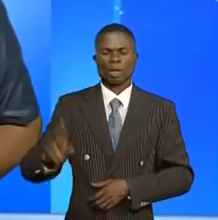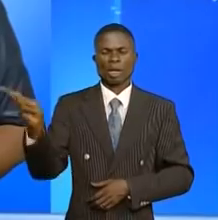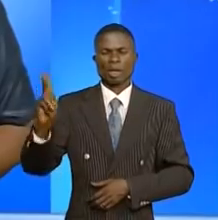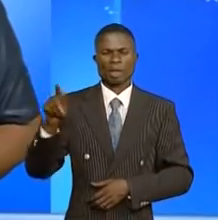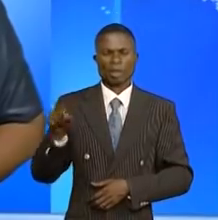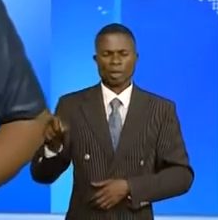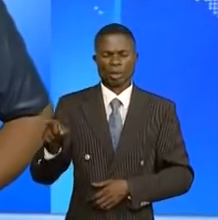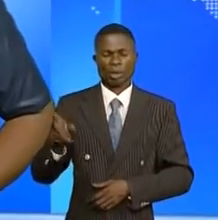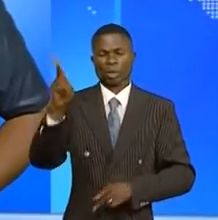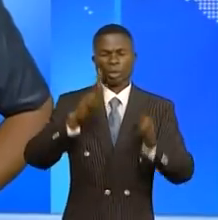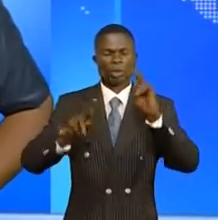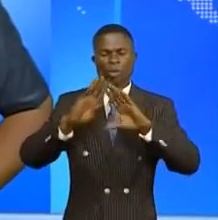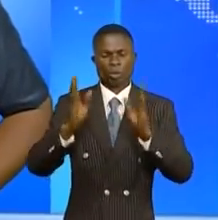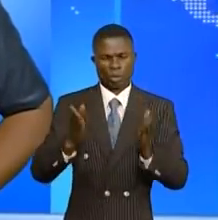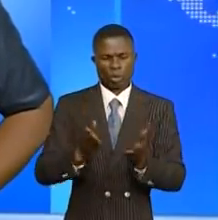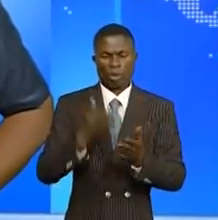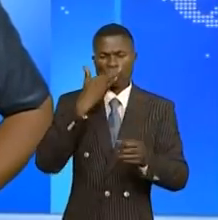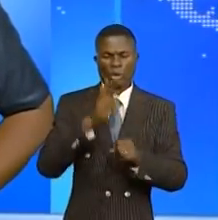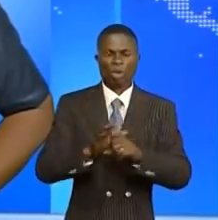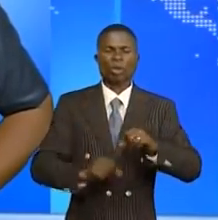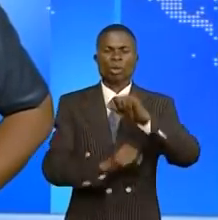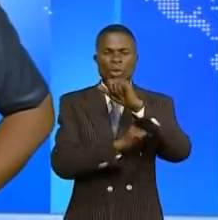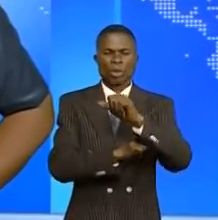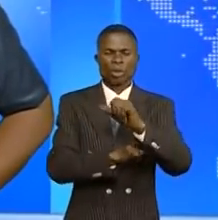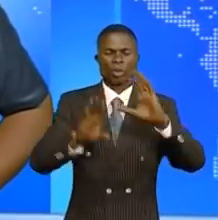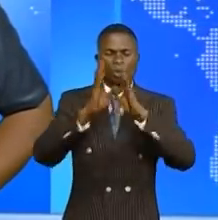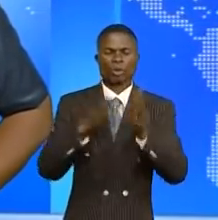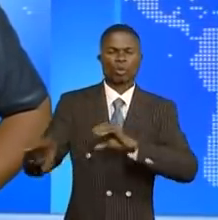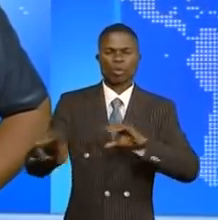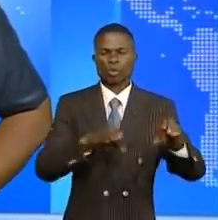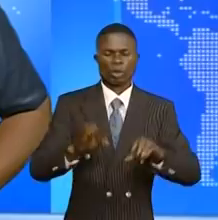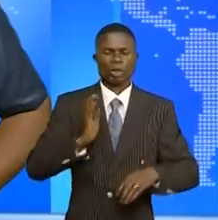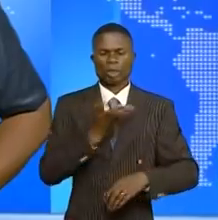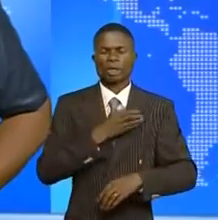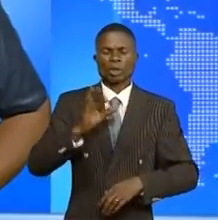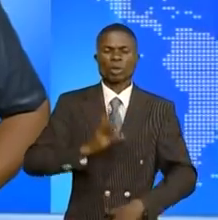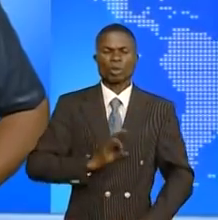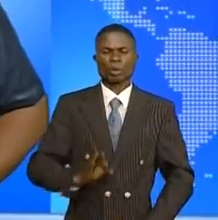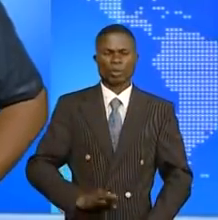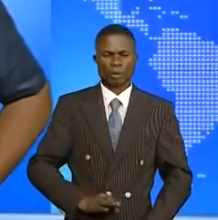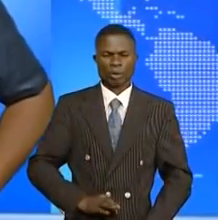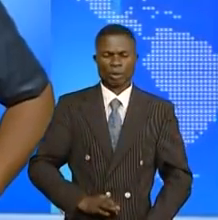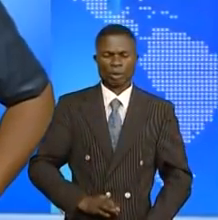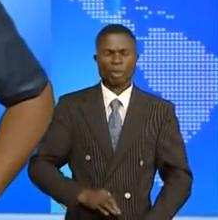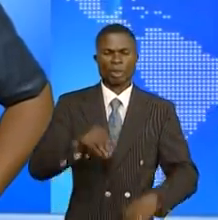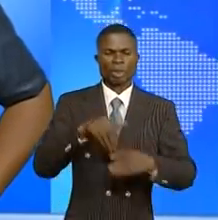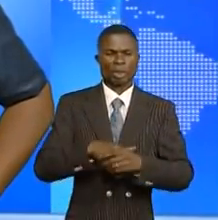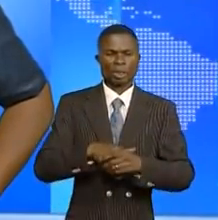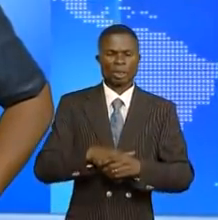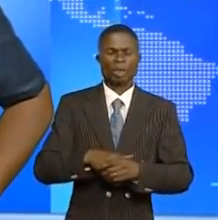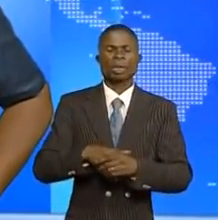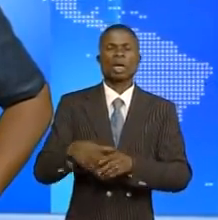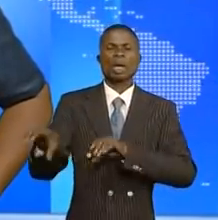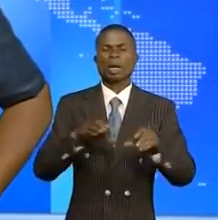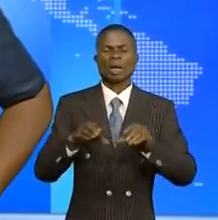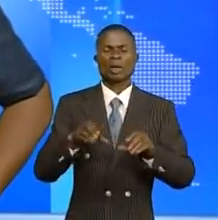Kassai. La population promet de soutenir toutes les actions du chef de l'État.'était à l'occasion